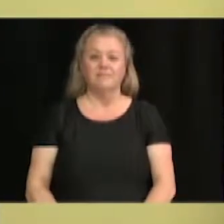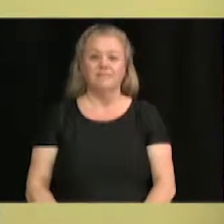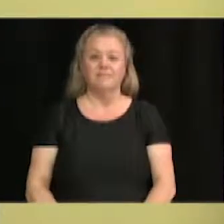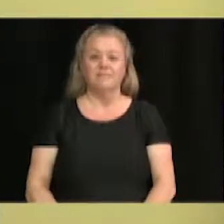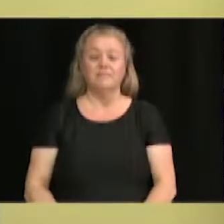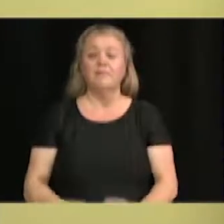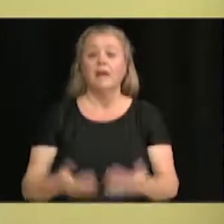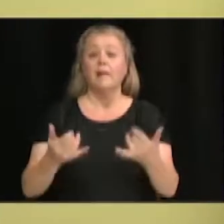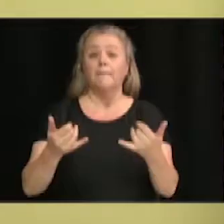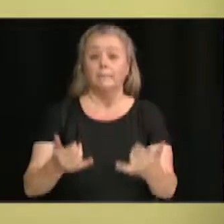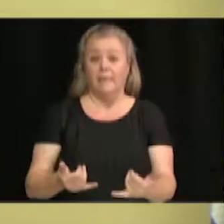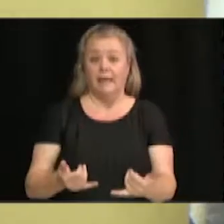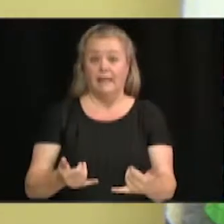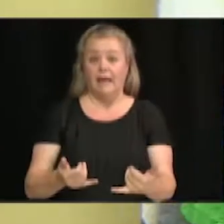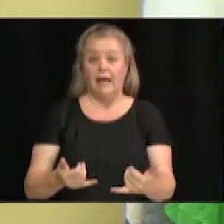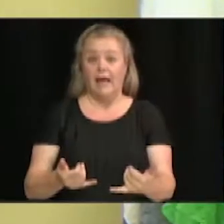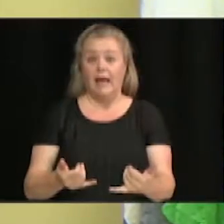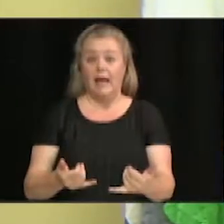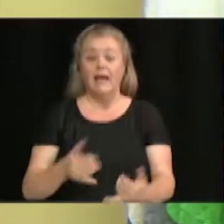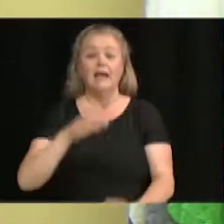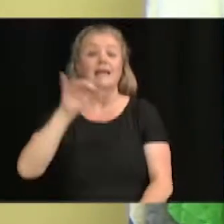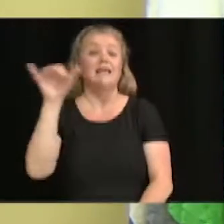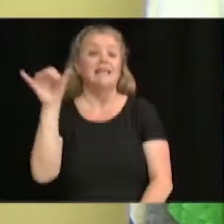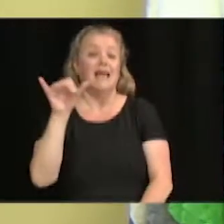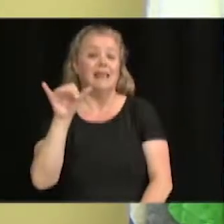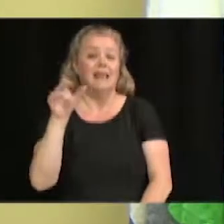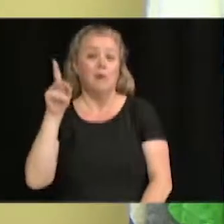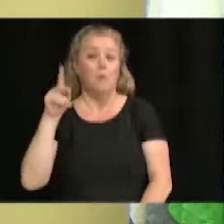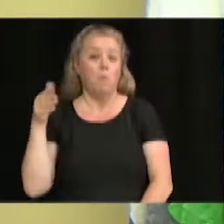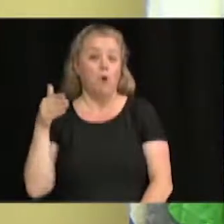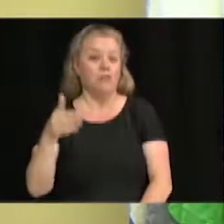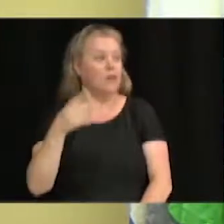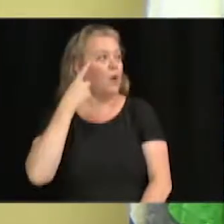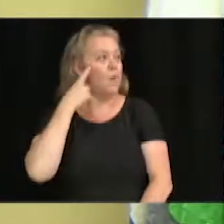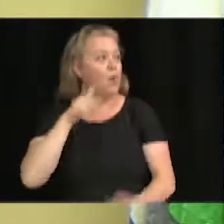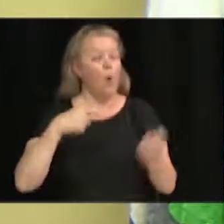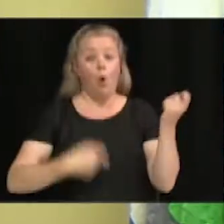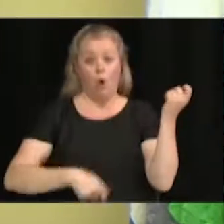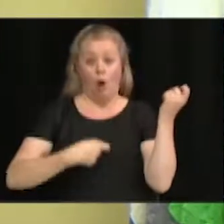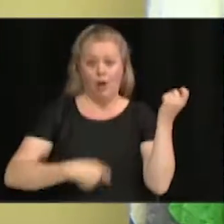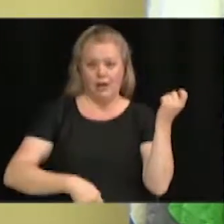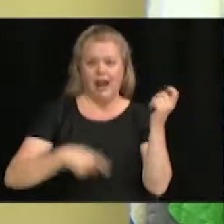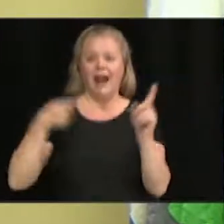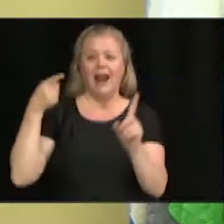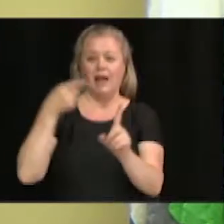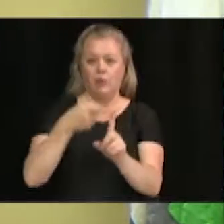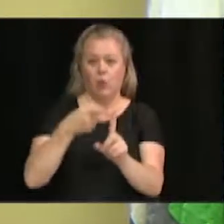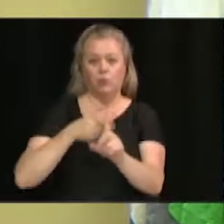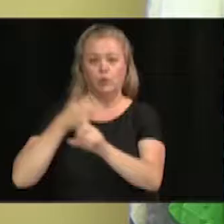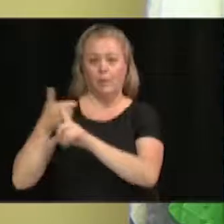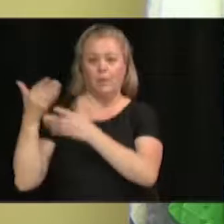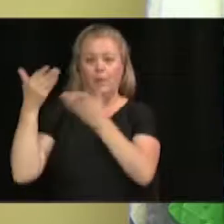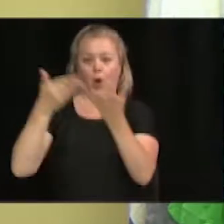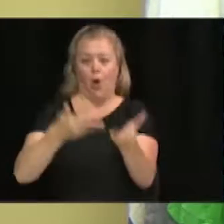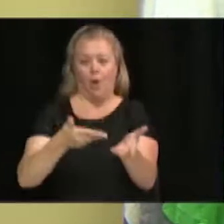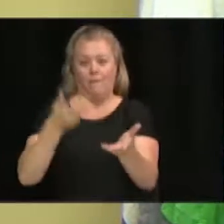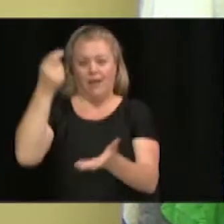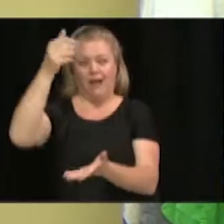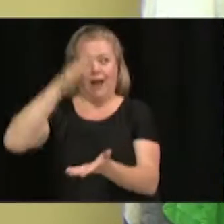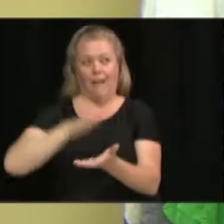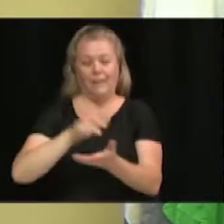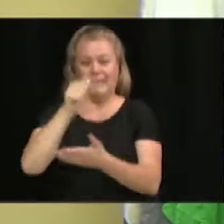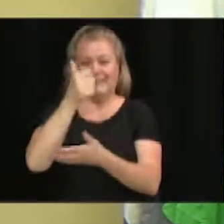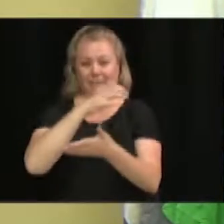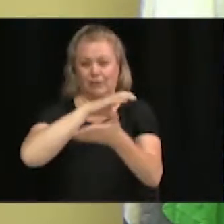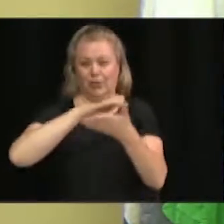Et je remets maintenant à Yannick Poisson pour Rock la Cause, qui offrait un rabais de 10 $ pour les billets lors des spectacles de Rock